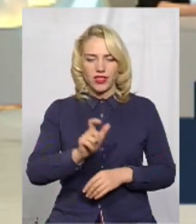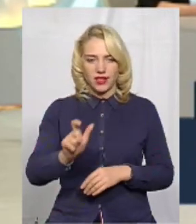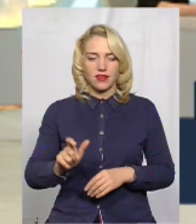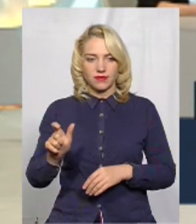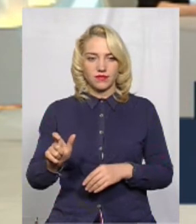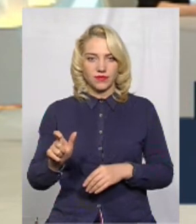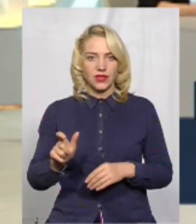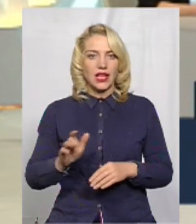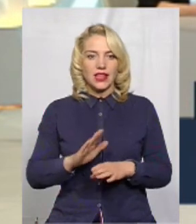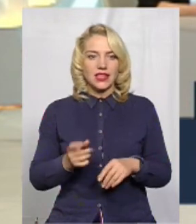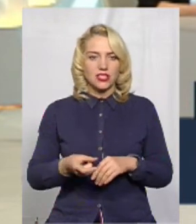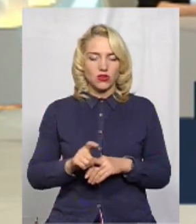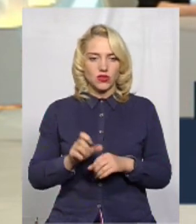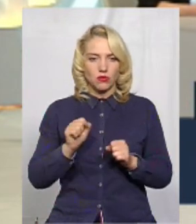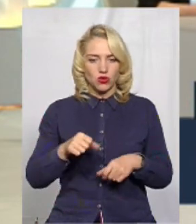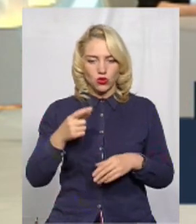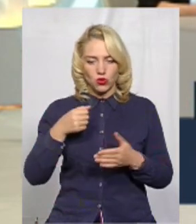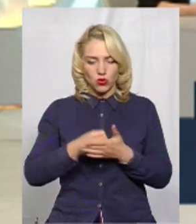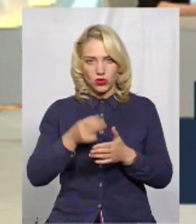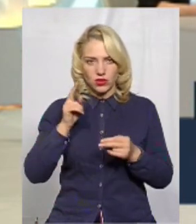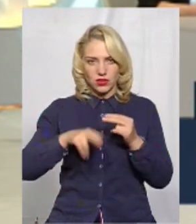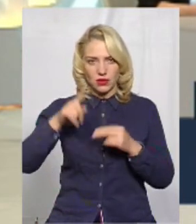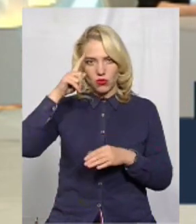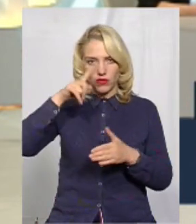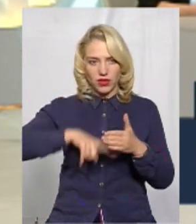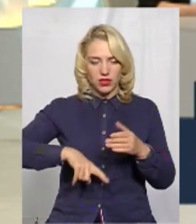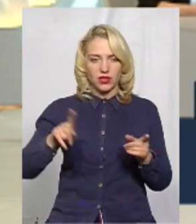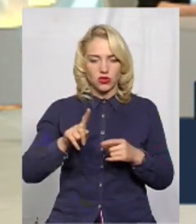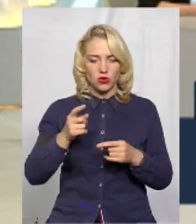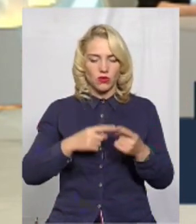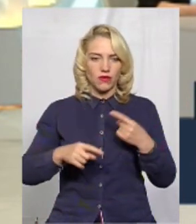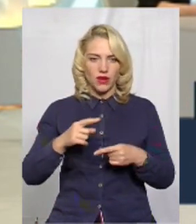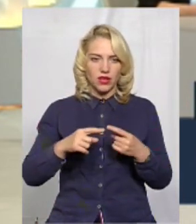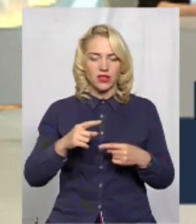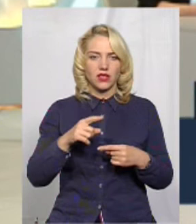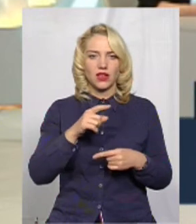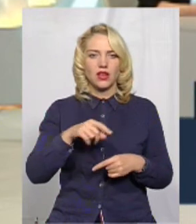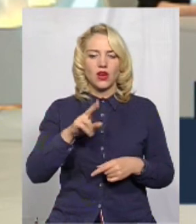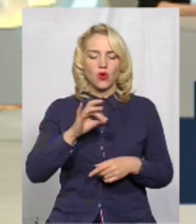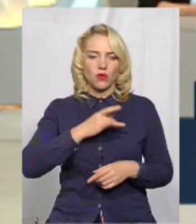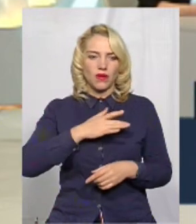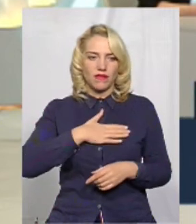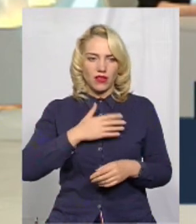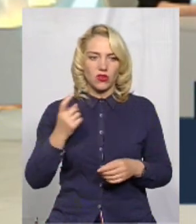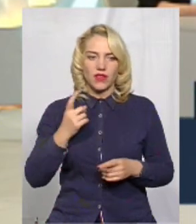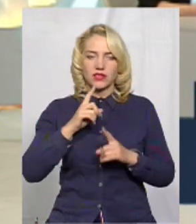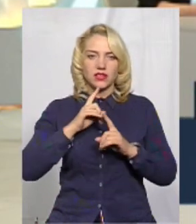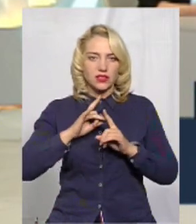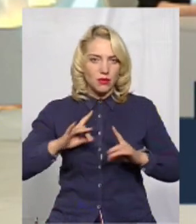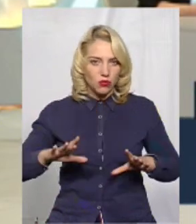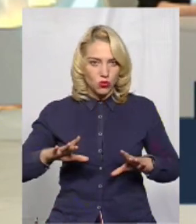Вони не зовсім можуть до кінця повірити, що вже повернення назад у приватну власність не буде.